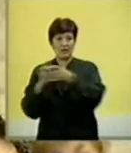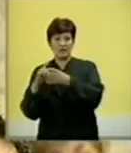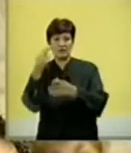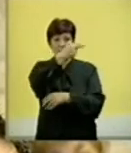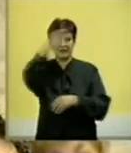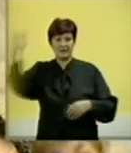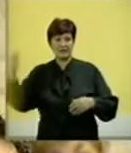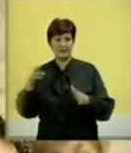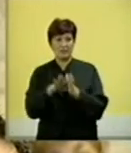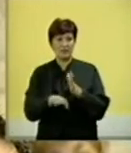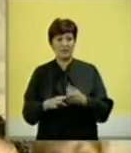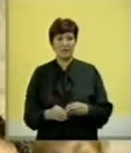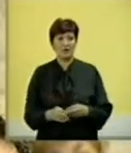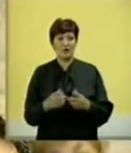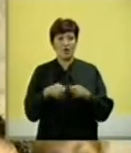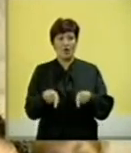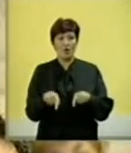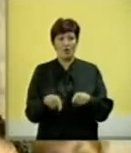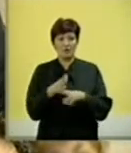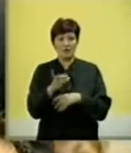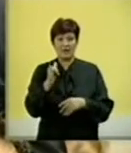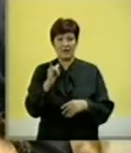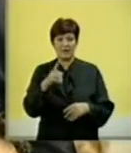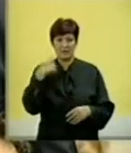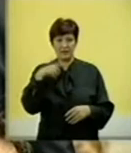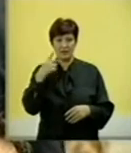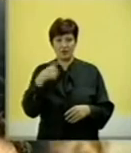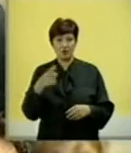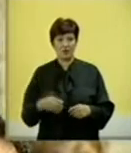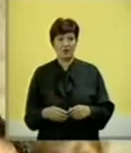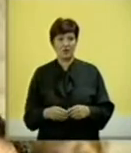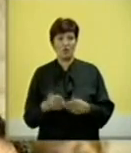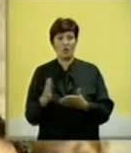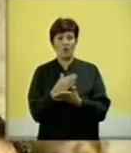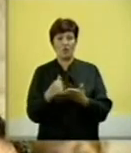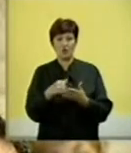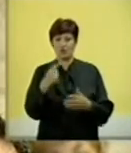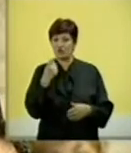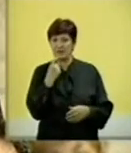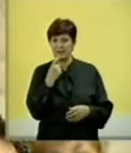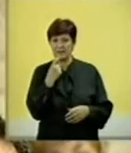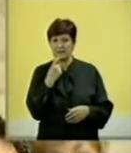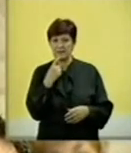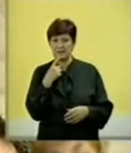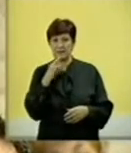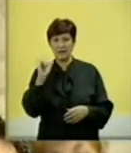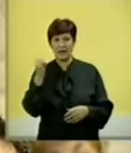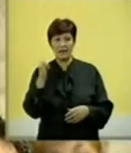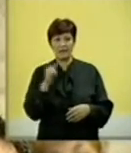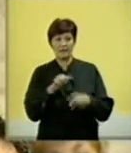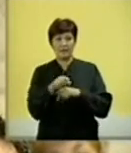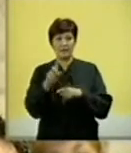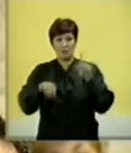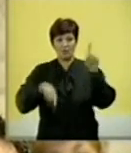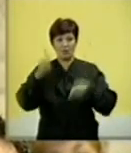nazivima manjina, jer ovdje u delu jeste rečeno u tom delu da upotreba jezika jeste